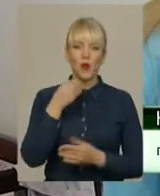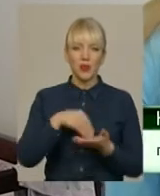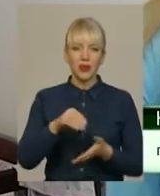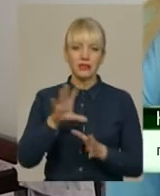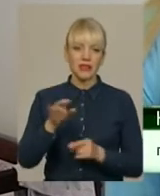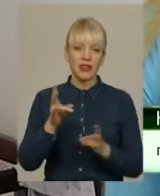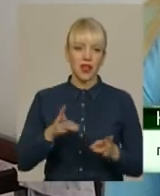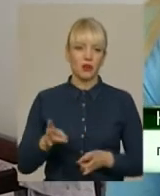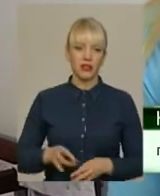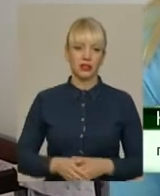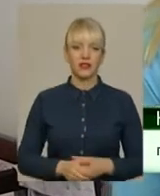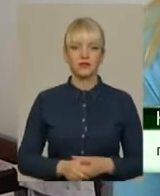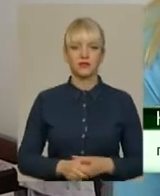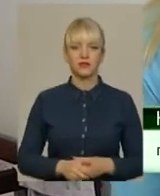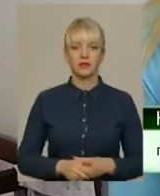необхідне.